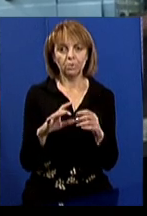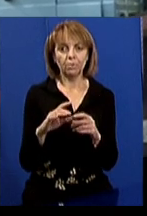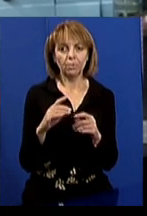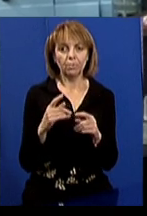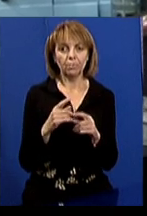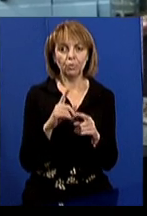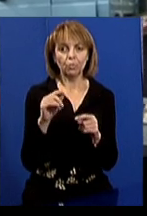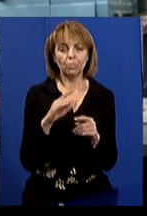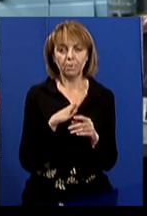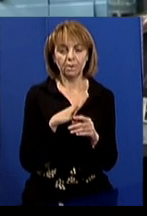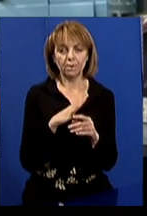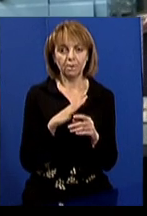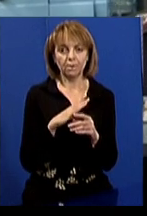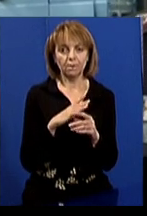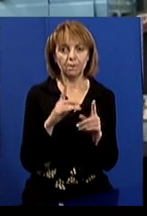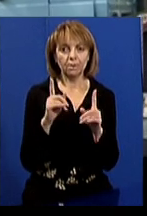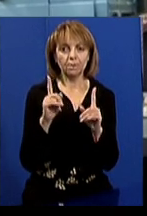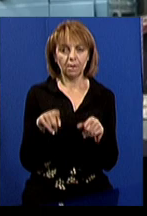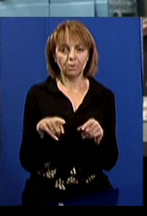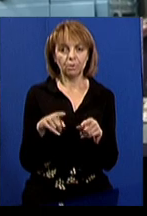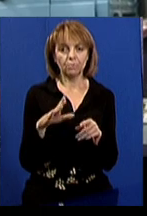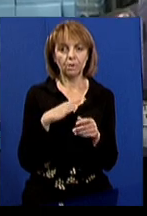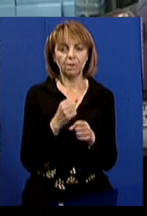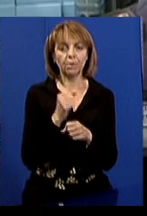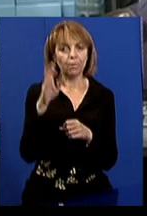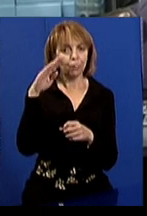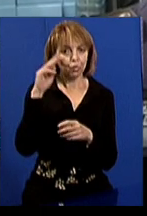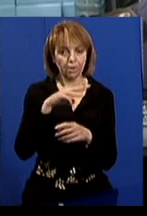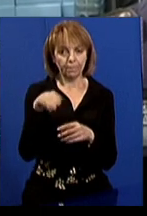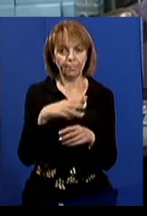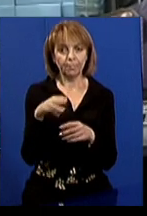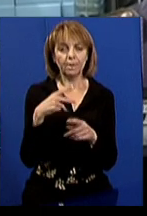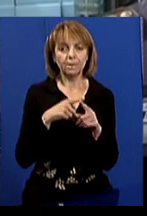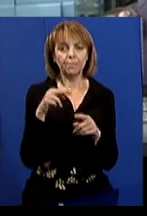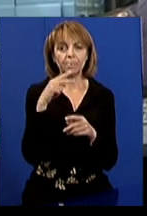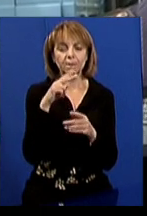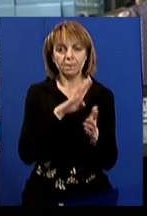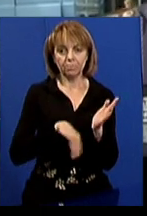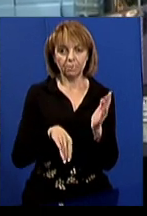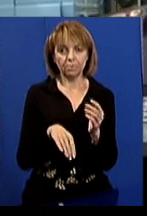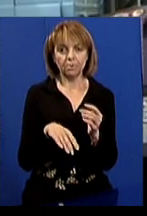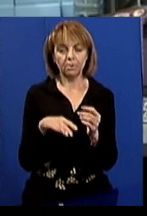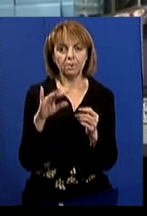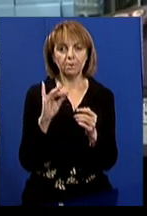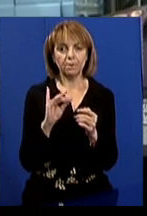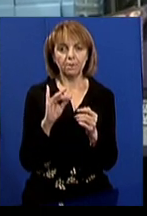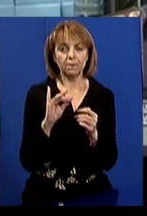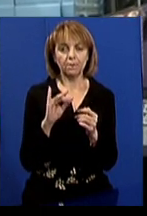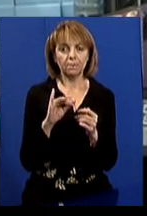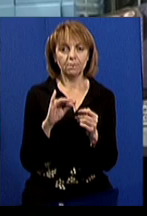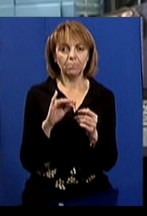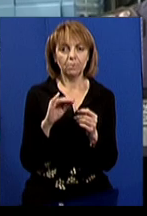увазі, щоб була також туди направлена вода. Це бензин і будь